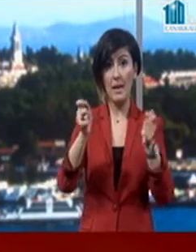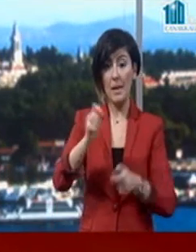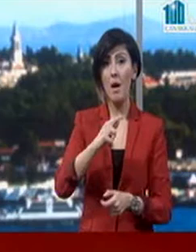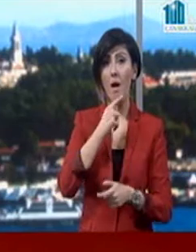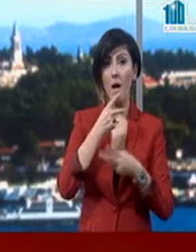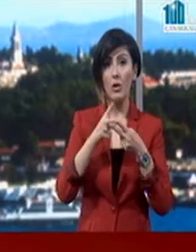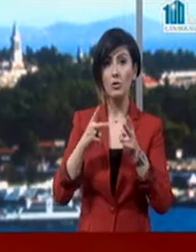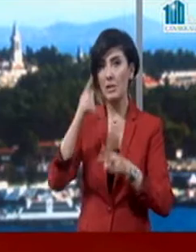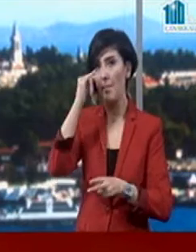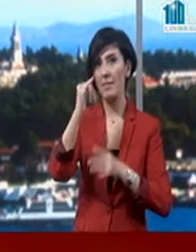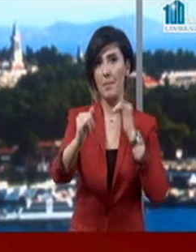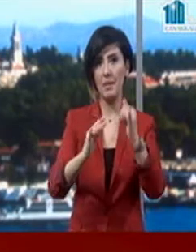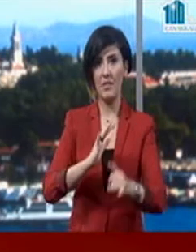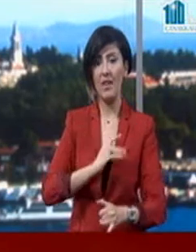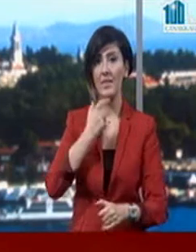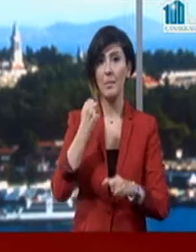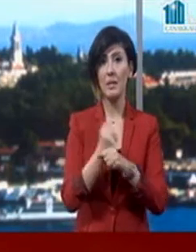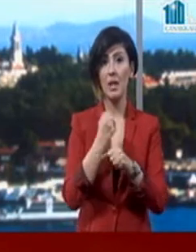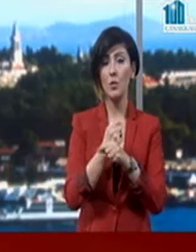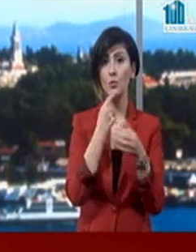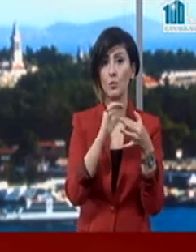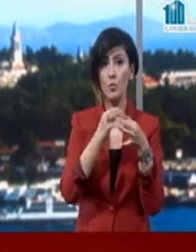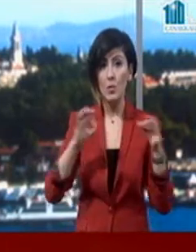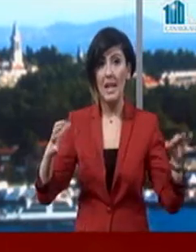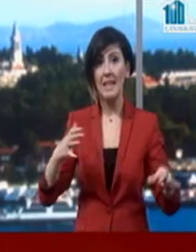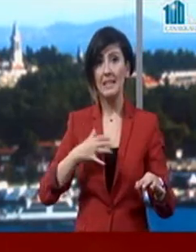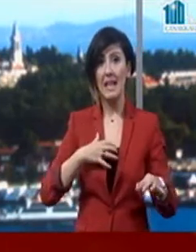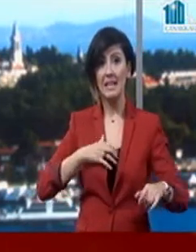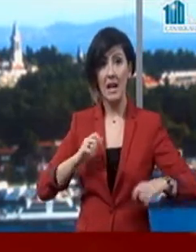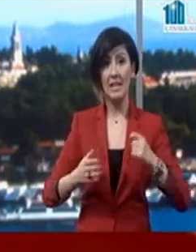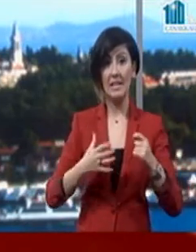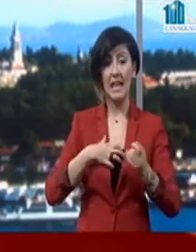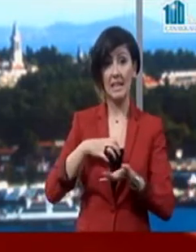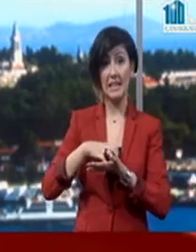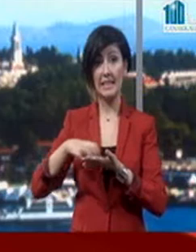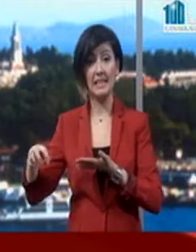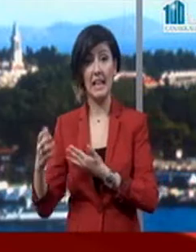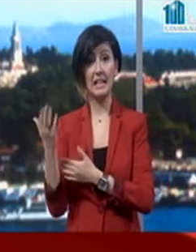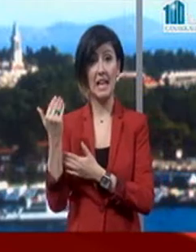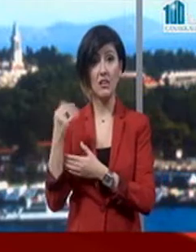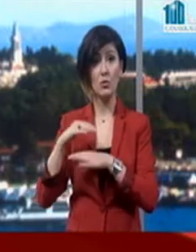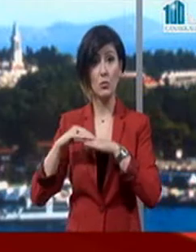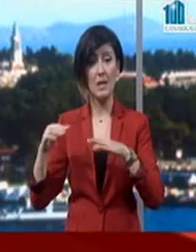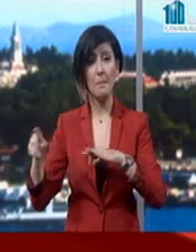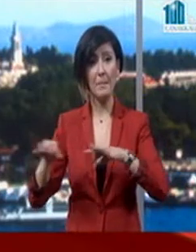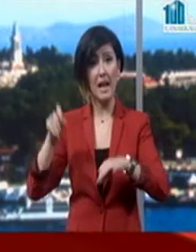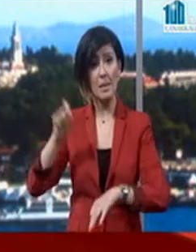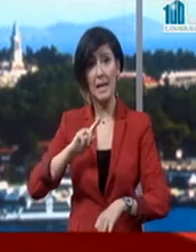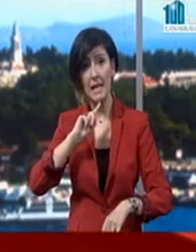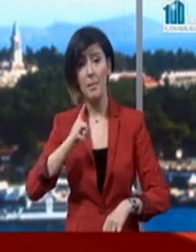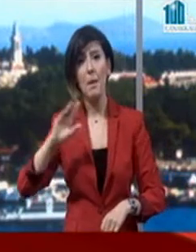gösterdi. Akdoğan, Demirtaş'ın sözlerini, kendi hareketini kendi kitlesinin geleceği üzerine bir plan yapmak yerine,